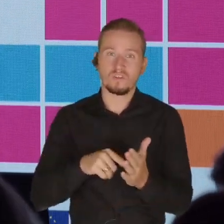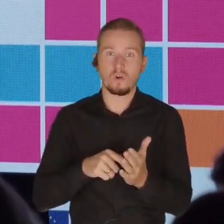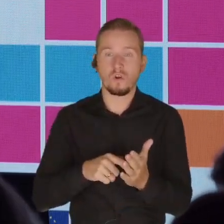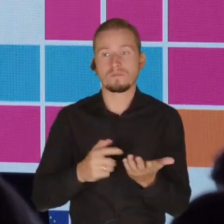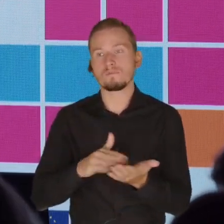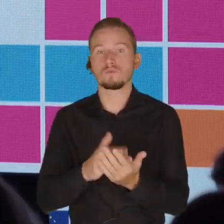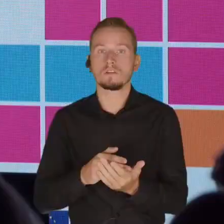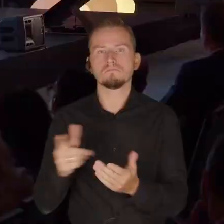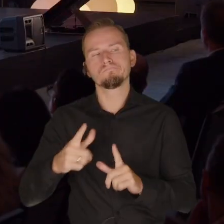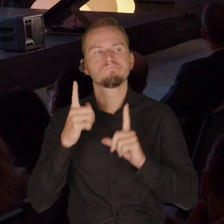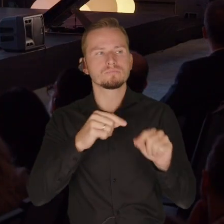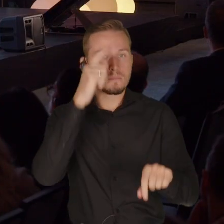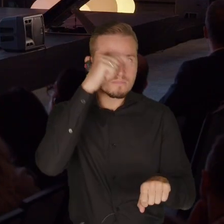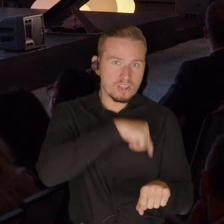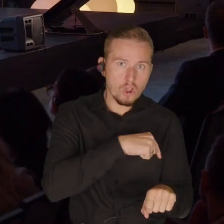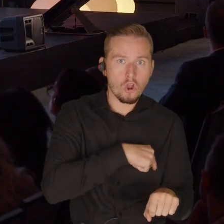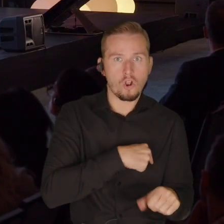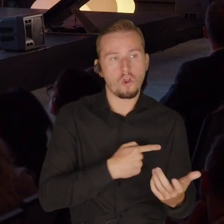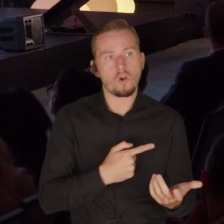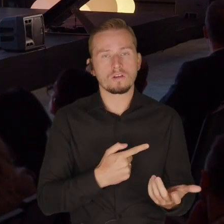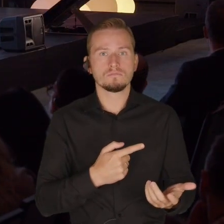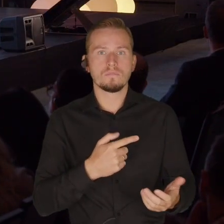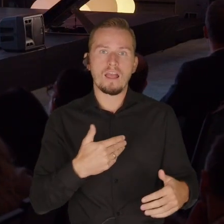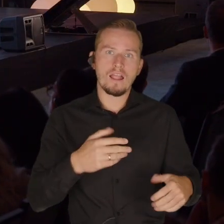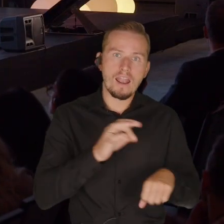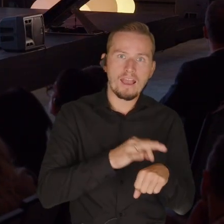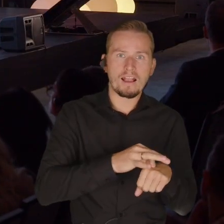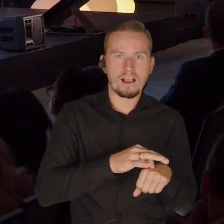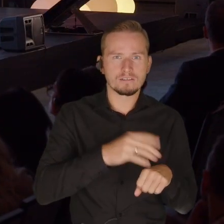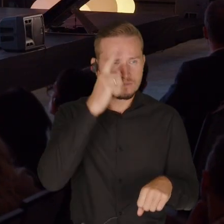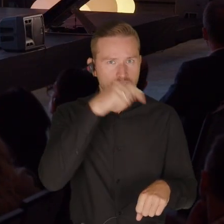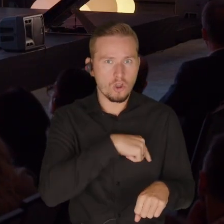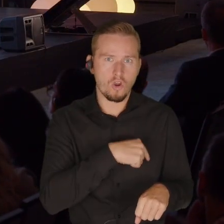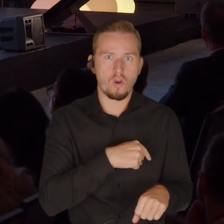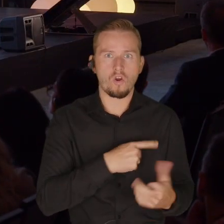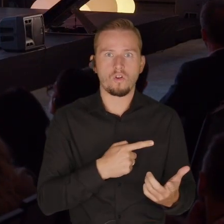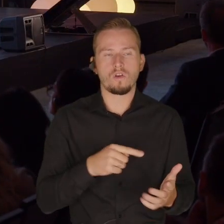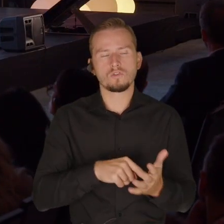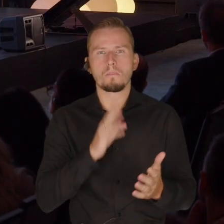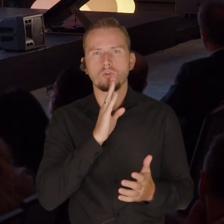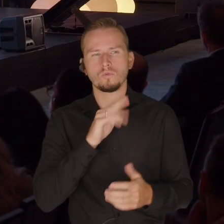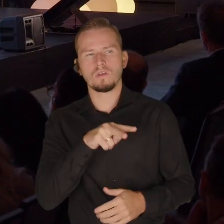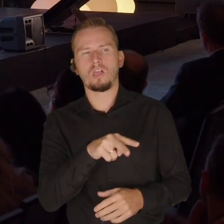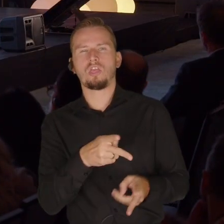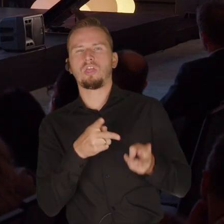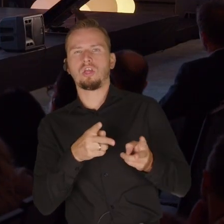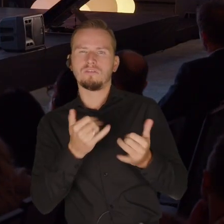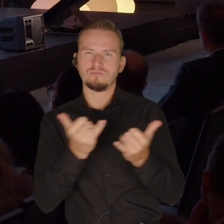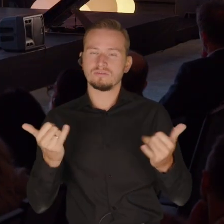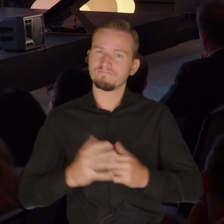psychologa, czy idziesz po pomoc w zakresie zdrowia psychicznego. Bardzo dziękujemy. Niestety nie mamy czasu na kolejne pytania.